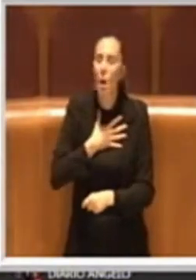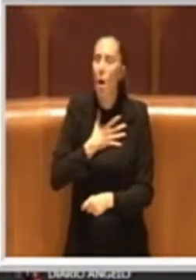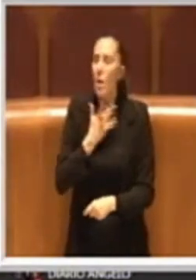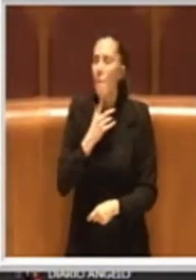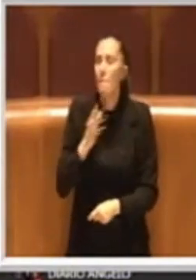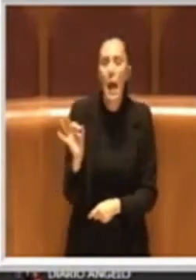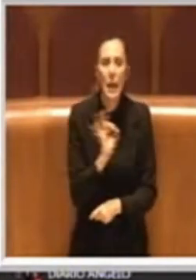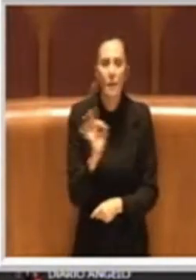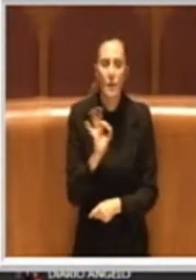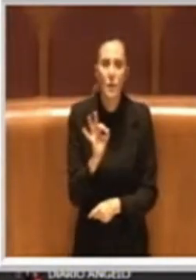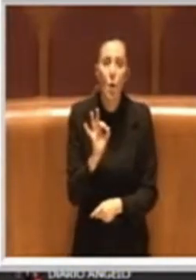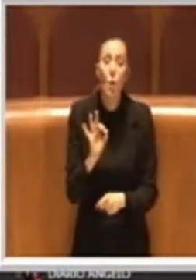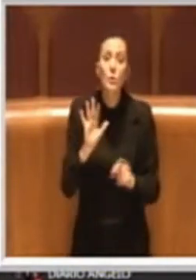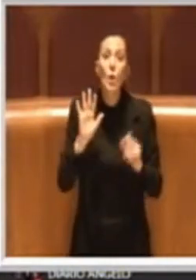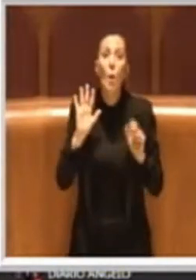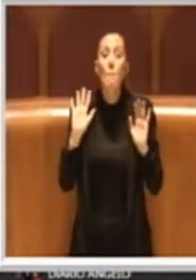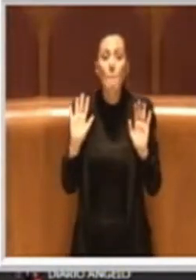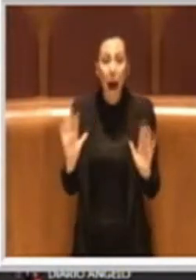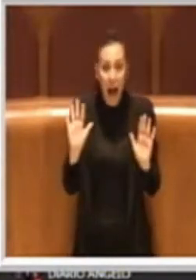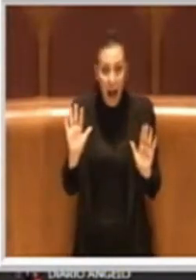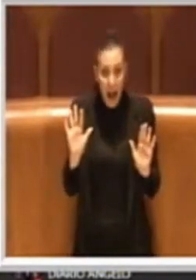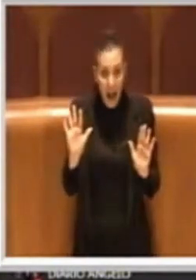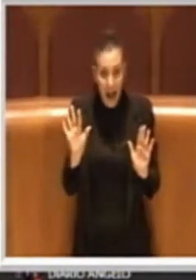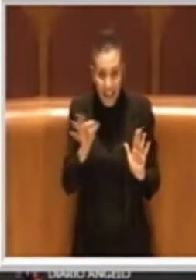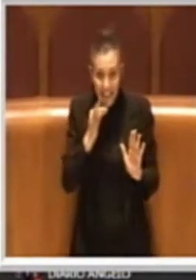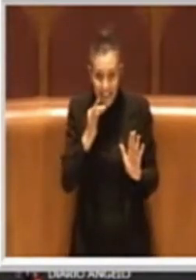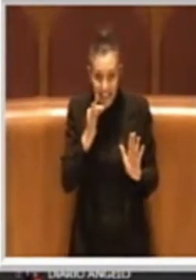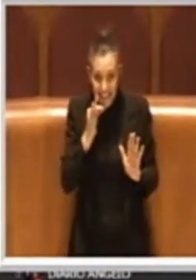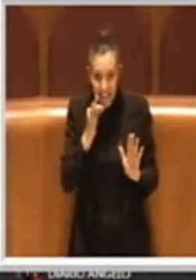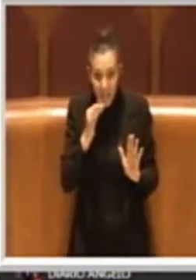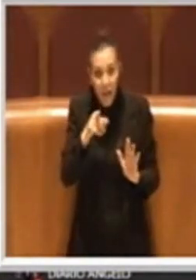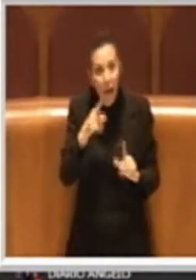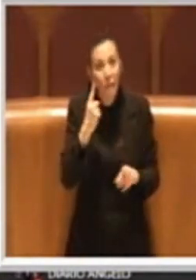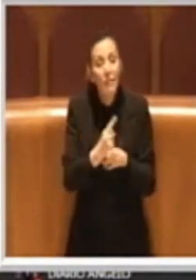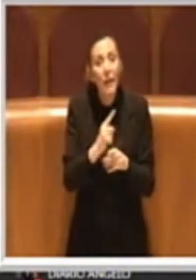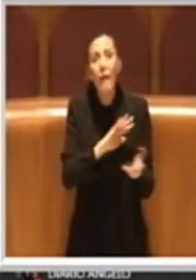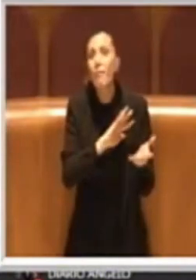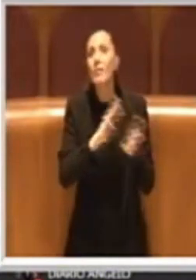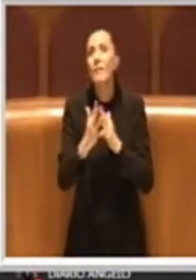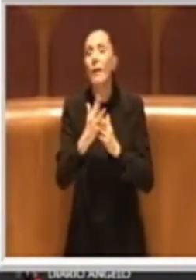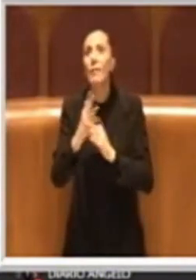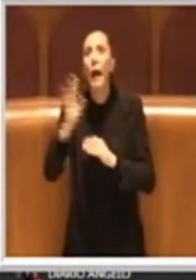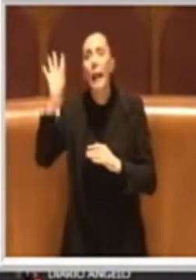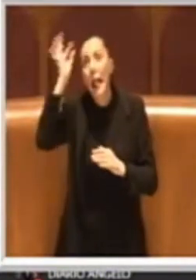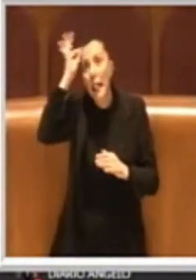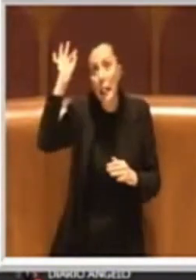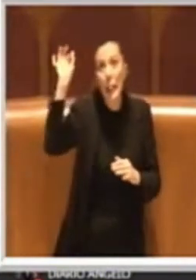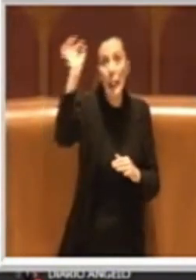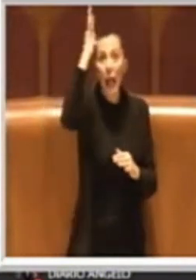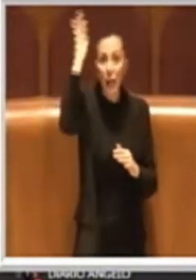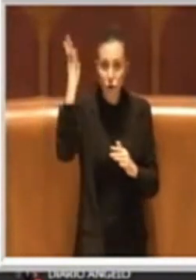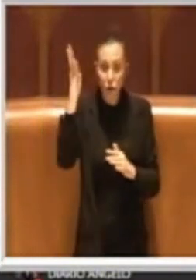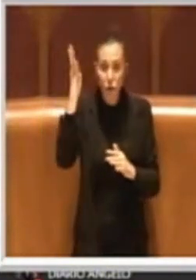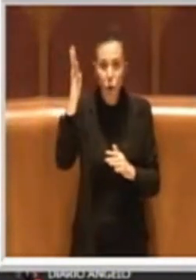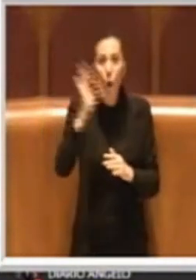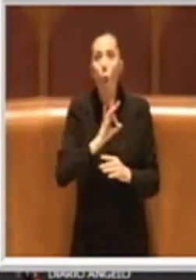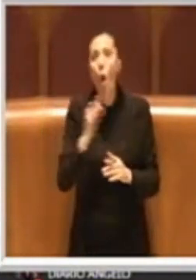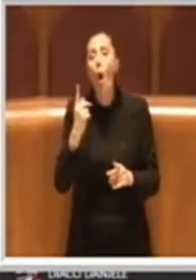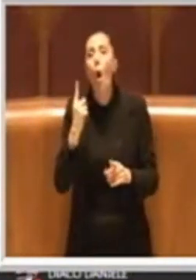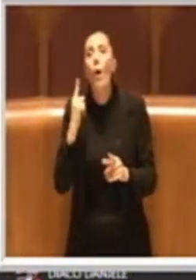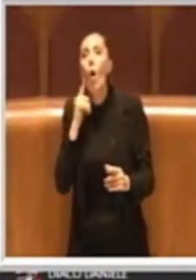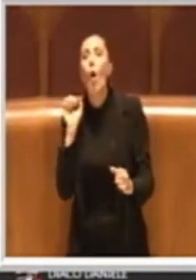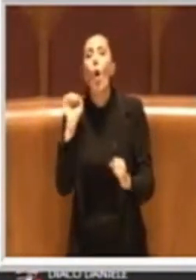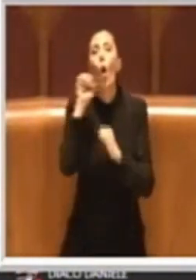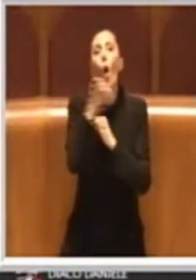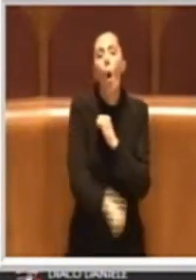però non deve per questo andare in eccezione dei principi costituzionali che vanno comunque cercati